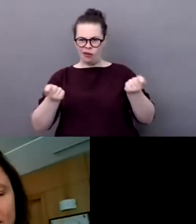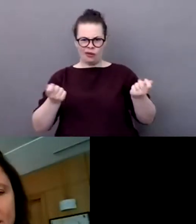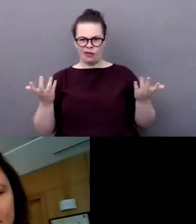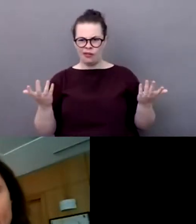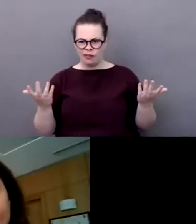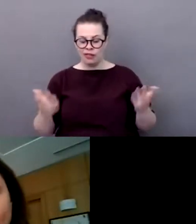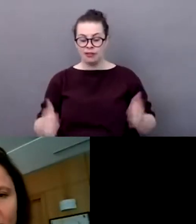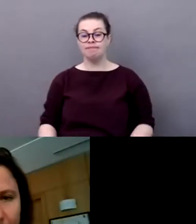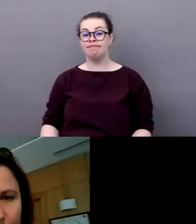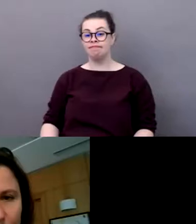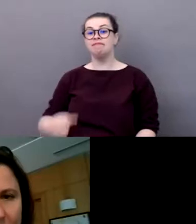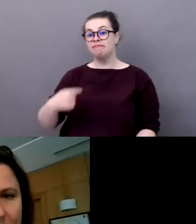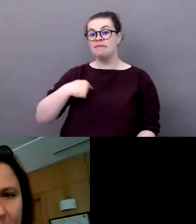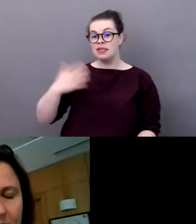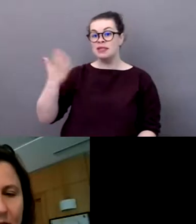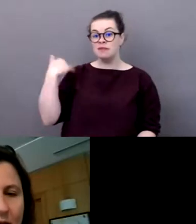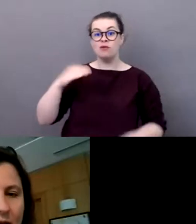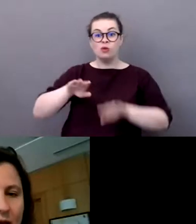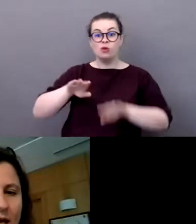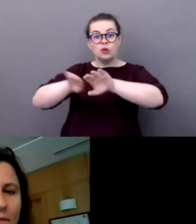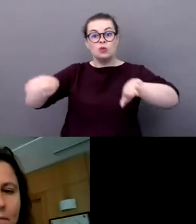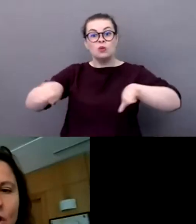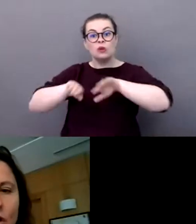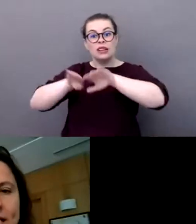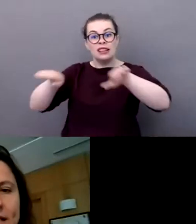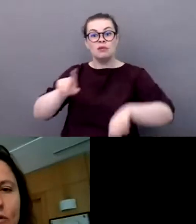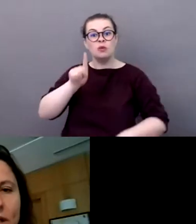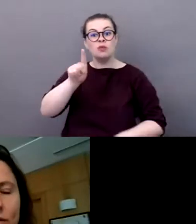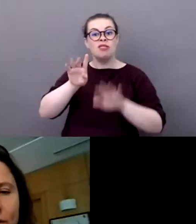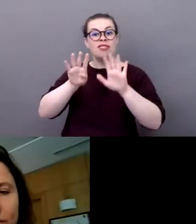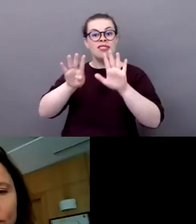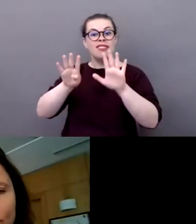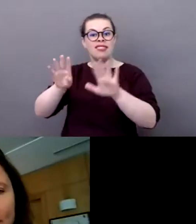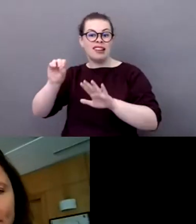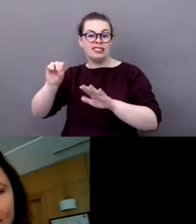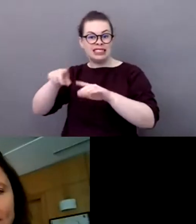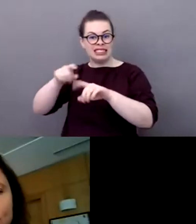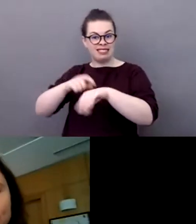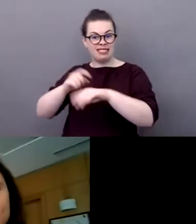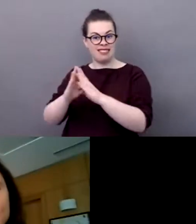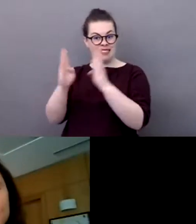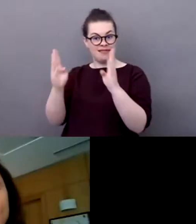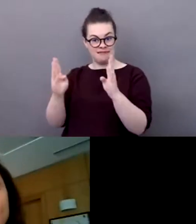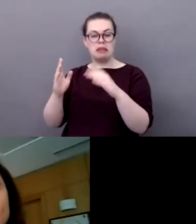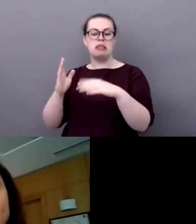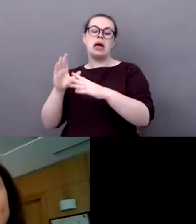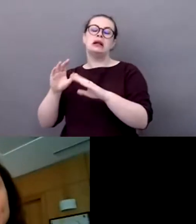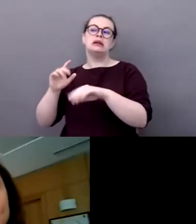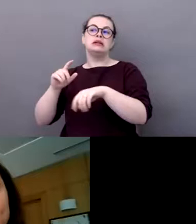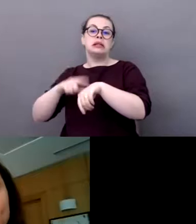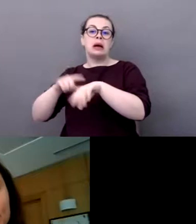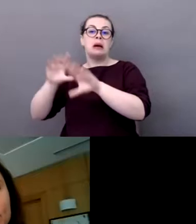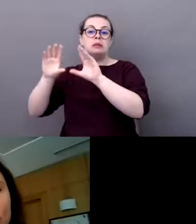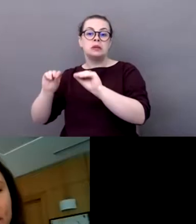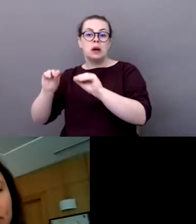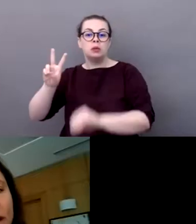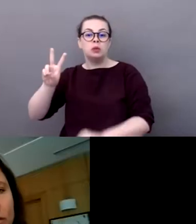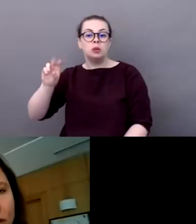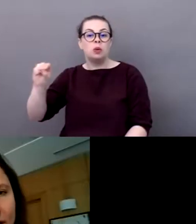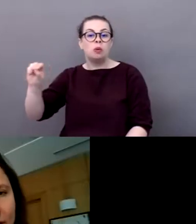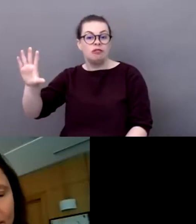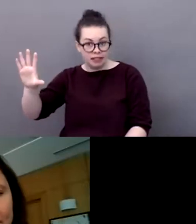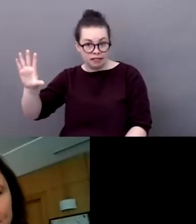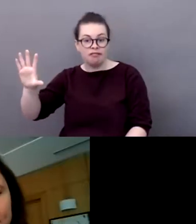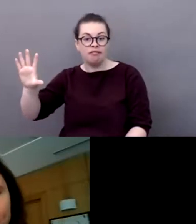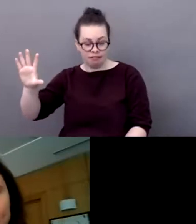2004-2005. Dans les années 2000, on a vu l'apparition aussi de la natation en eau libre, en milieu